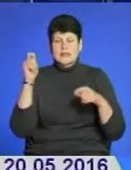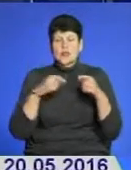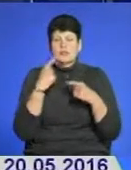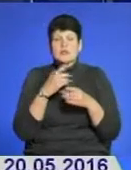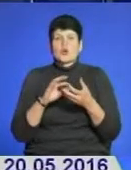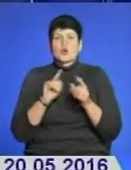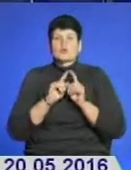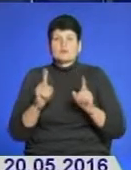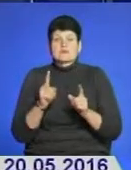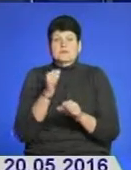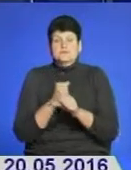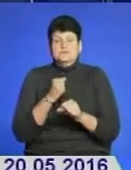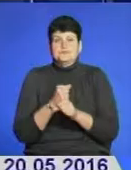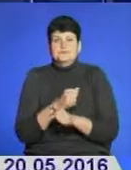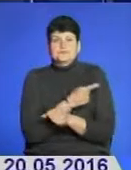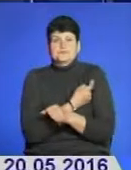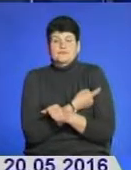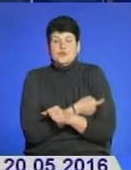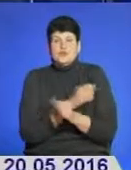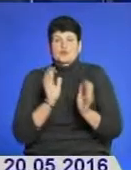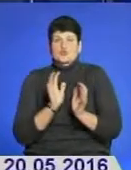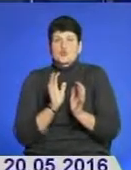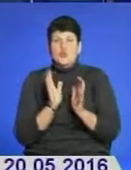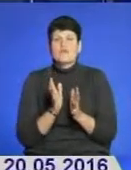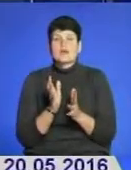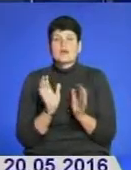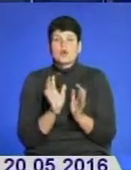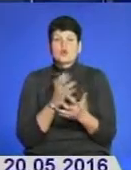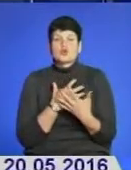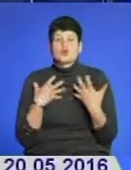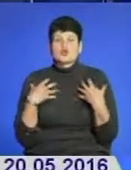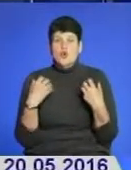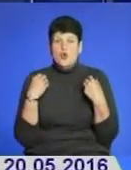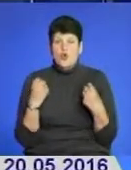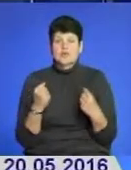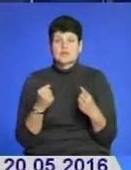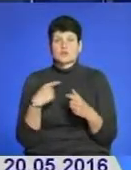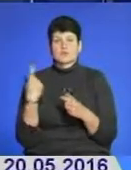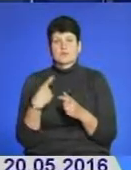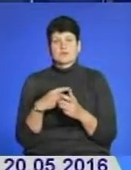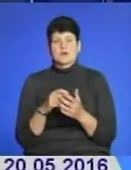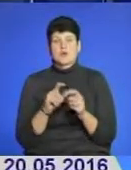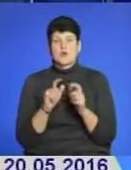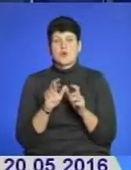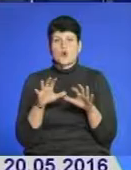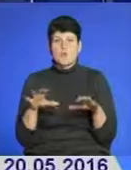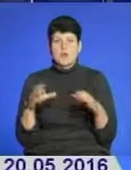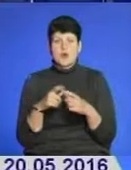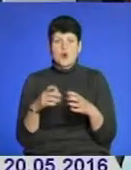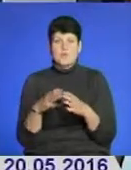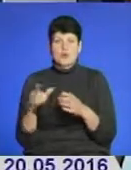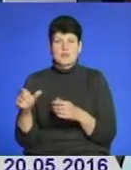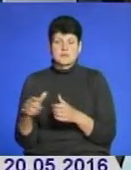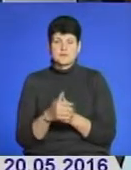функціонування системи охорони здоров'я в умовах децентралізації та співпраці з обласними громадами. Подробиці у сюжеті Любові Гадомської.